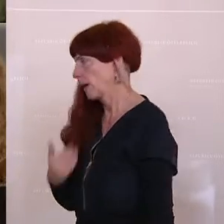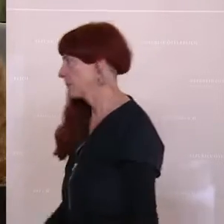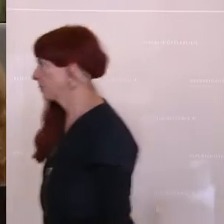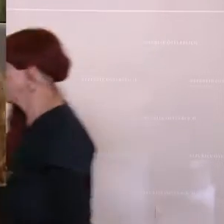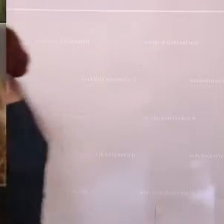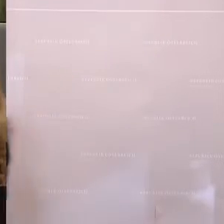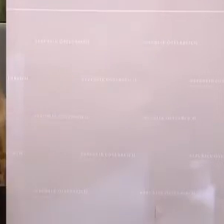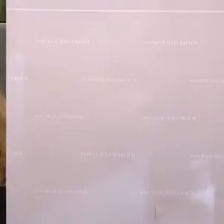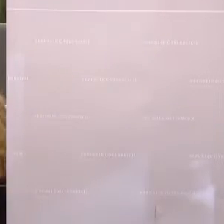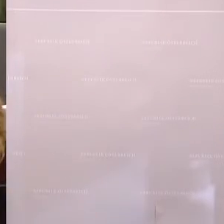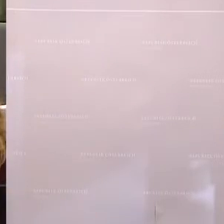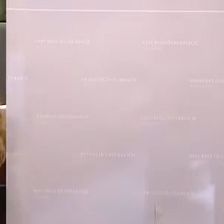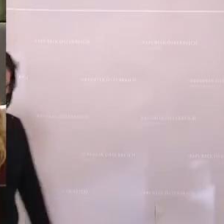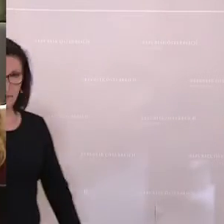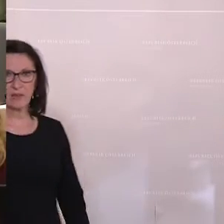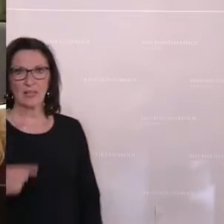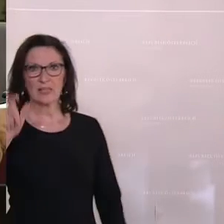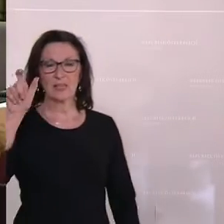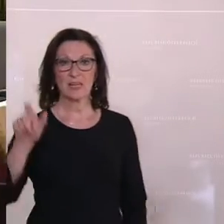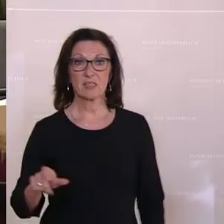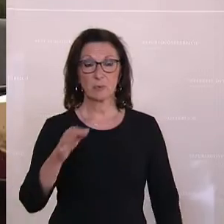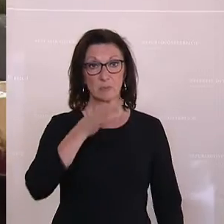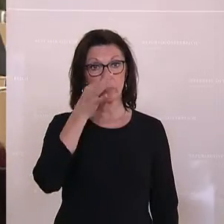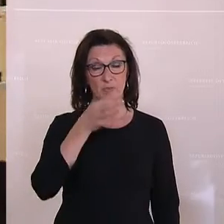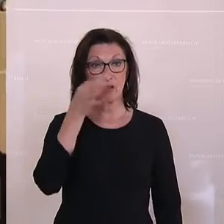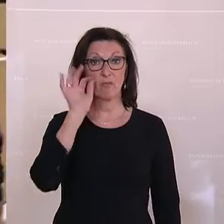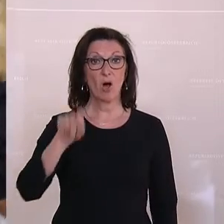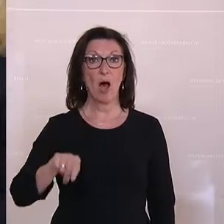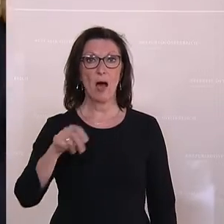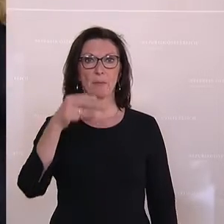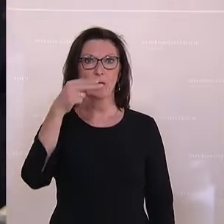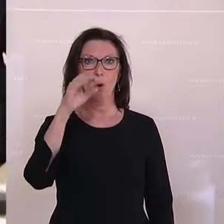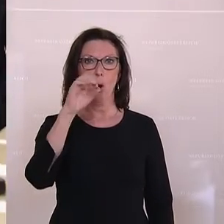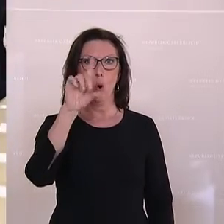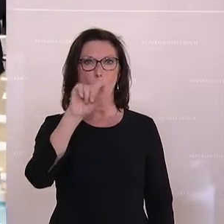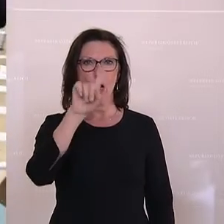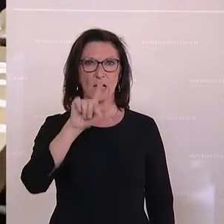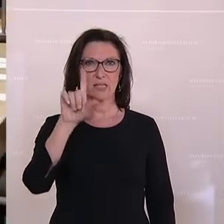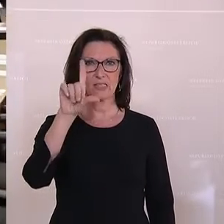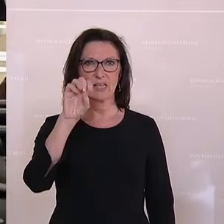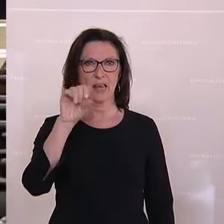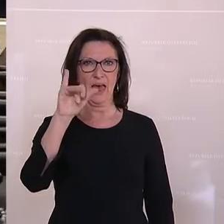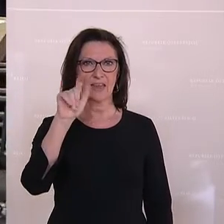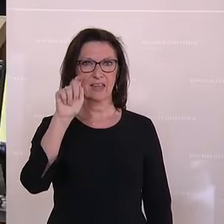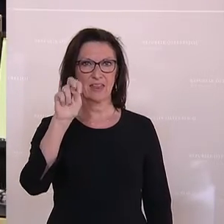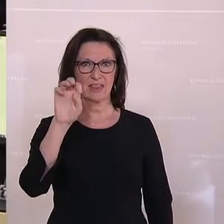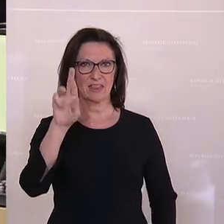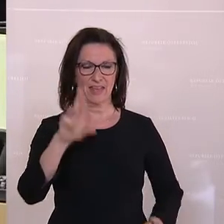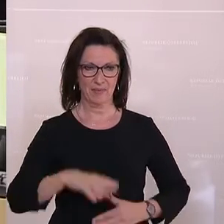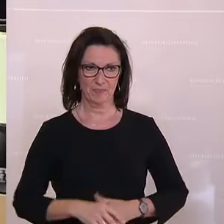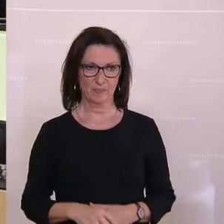Wissenschafts und Bildungsminister Martin Pollaschek von der ÖVP zum Hochschulbudget für das kommende Jahr. Eine halbe Milliarde Euro soll es für die